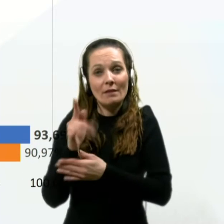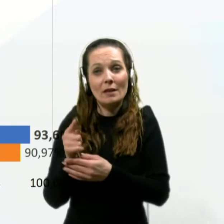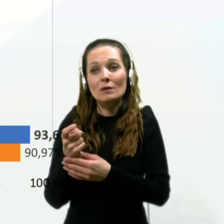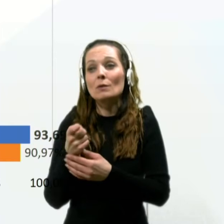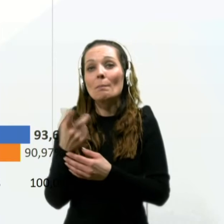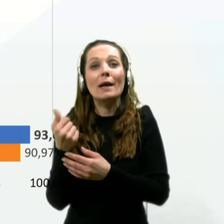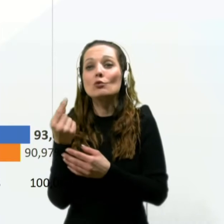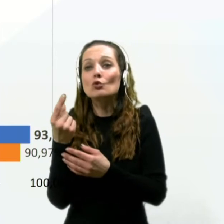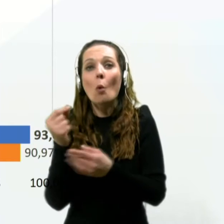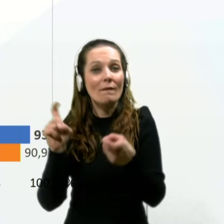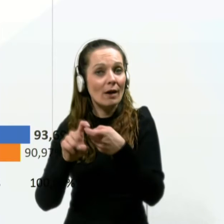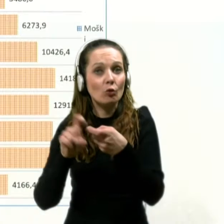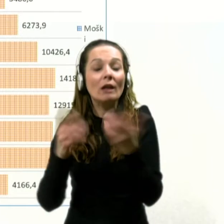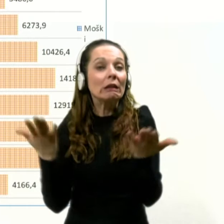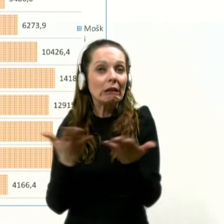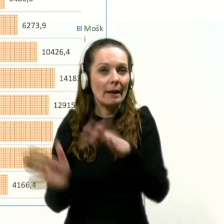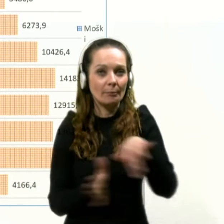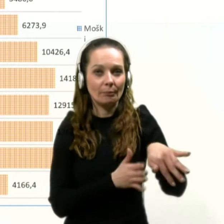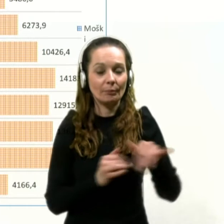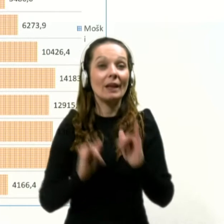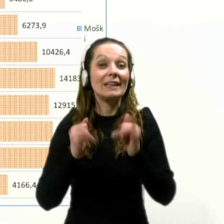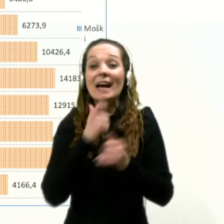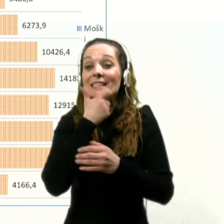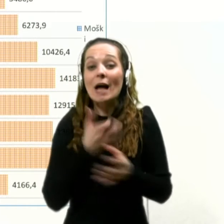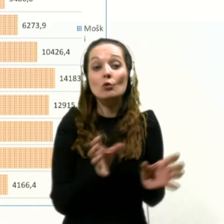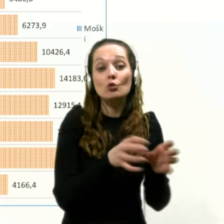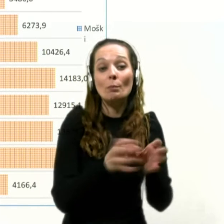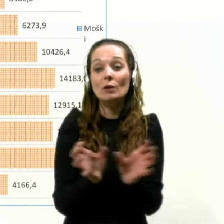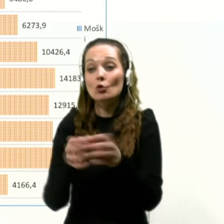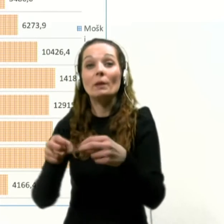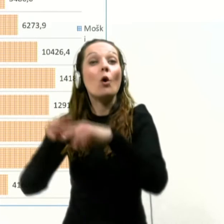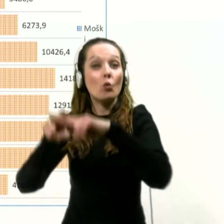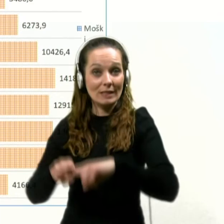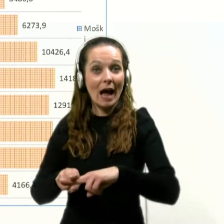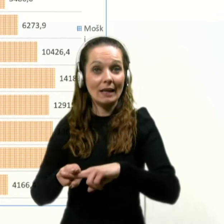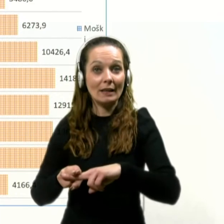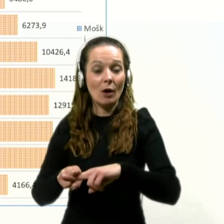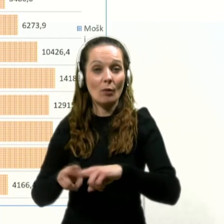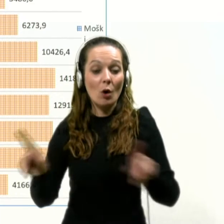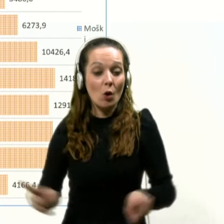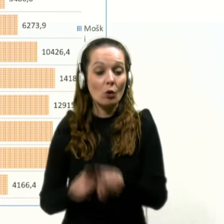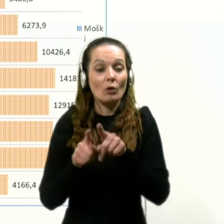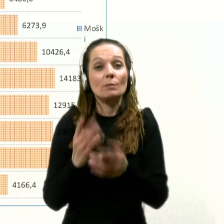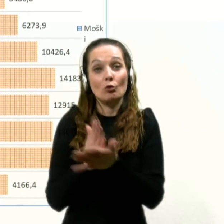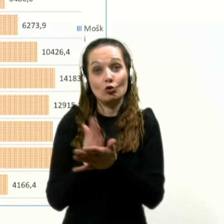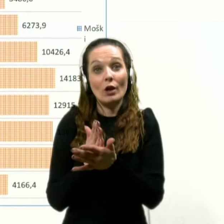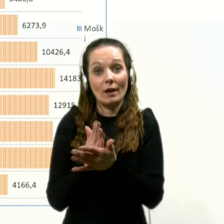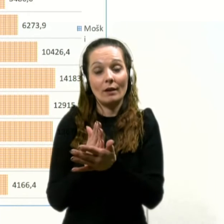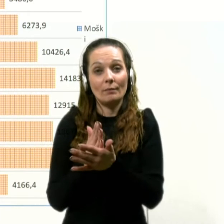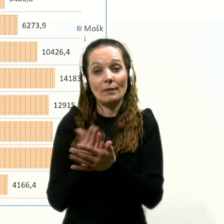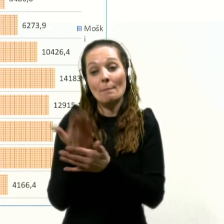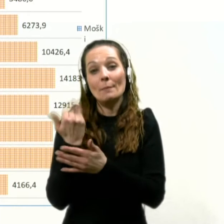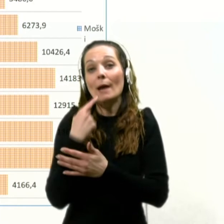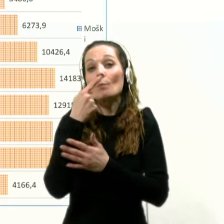s kom je bila v kontaktu in kje. Starostne skupine ostajajo zaenkrat takšne, kot smo jih že pravzaprav